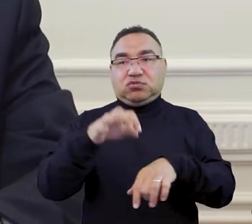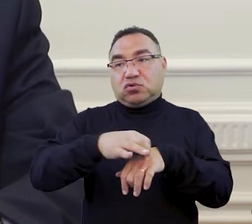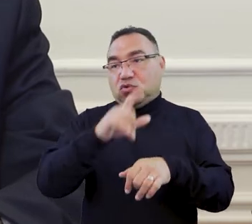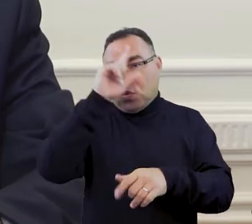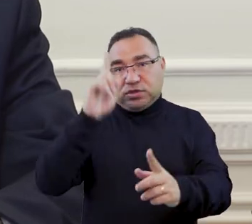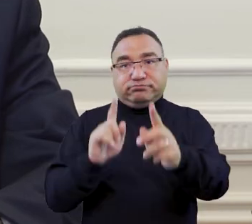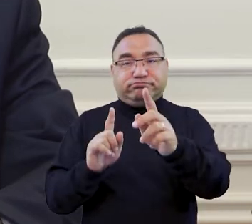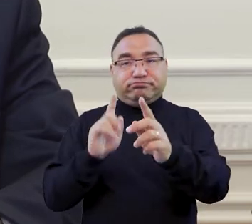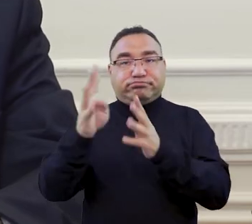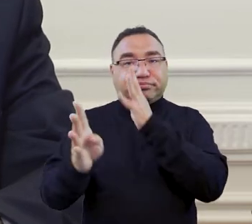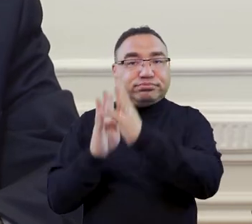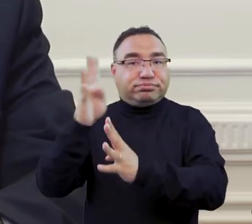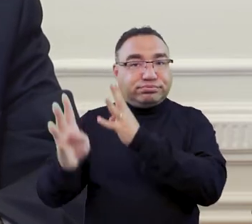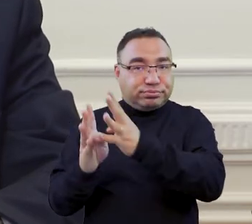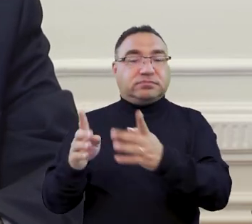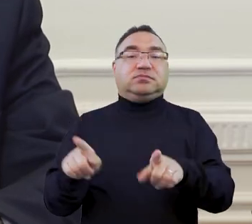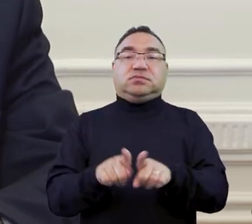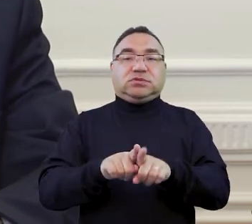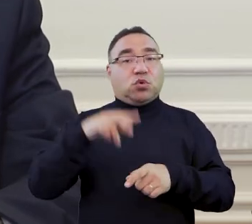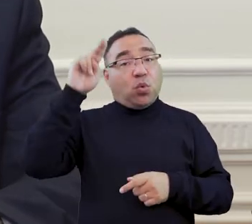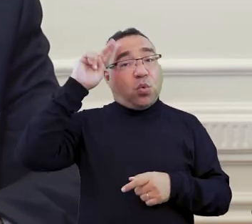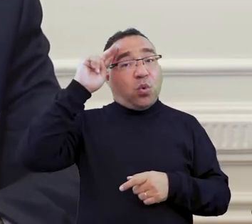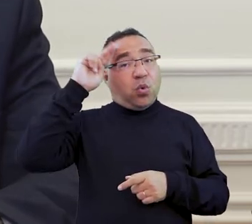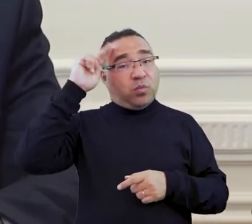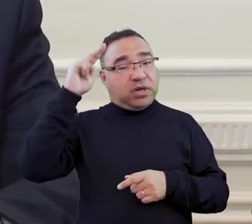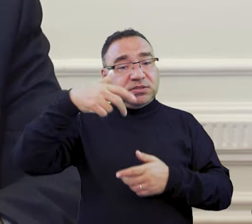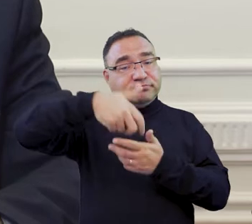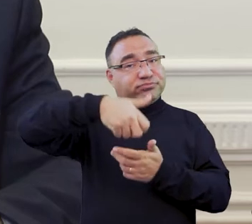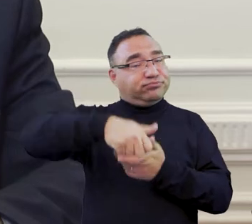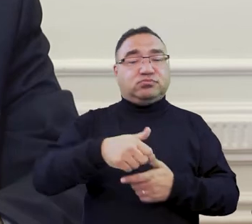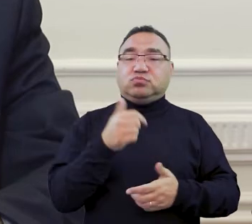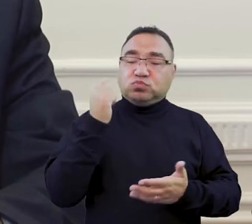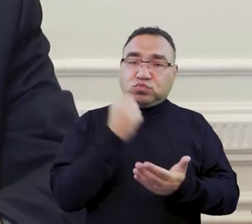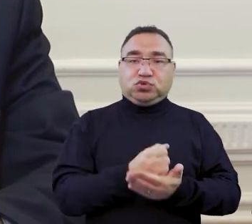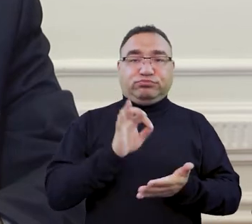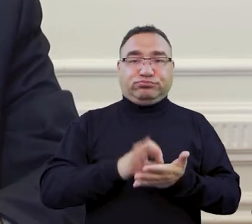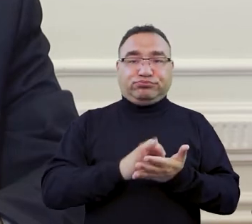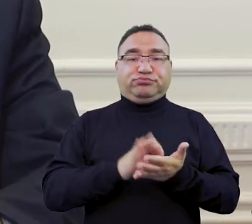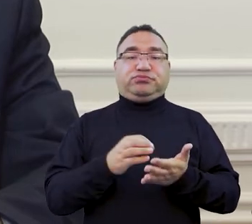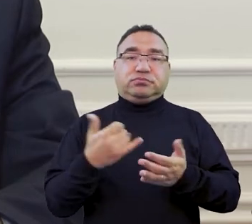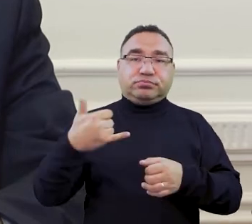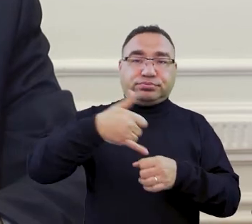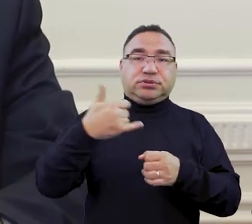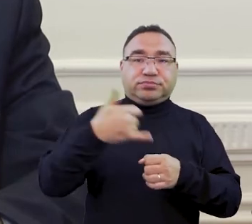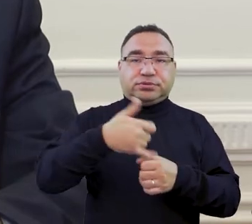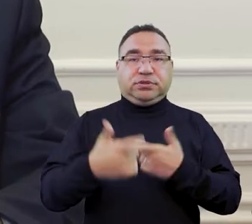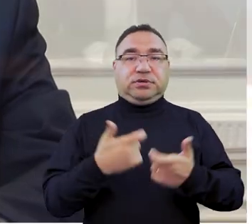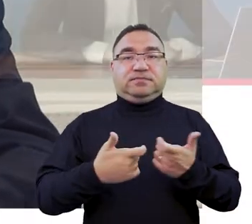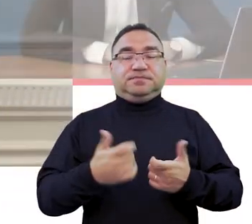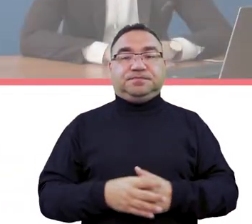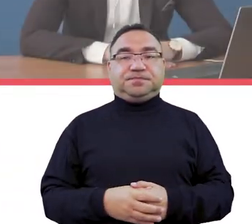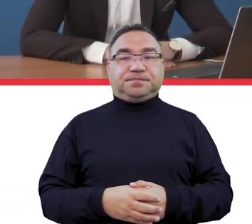zewnętrznych też pamiętajmy i w każdej toalecie ten płyn powinien być na bieżąco uzupełniony.